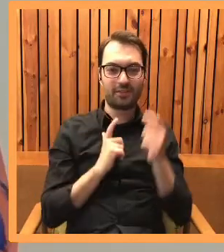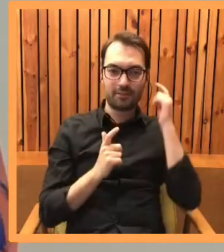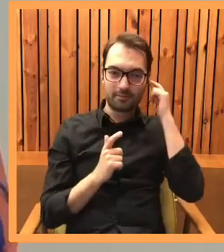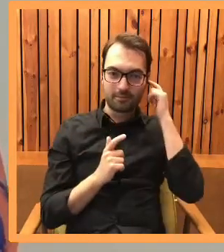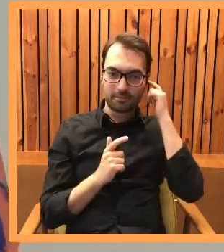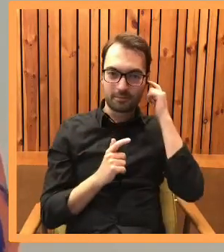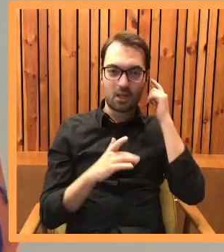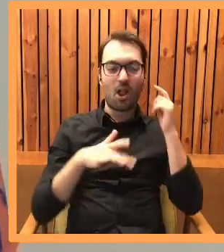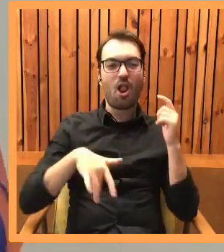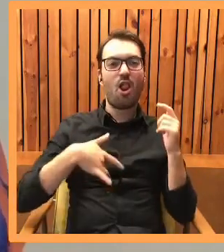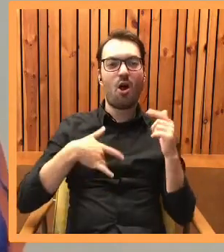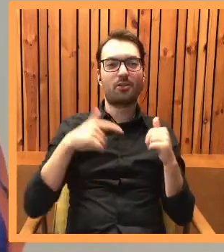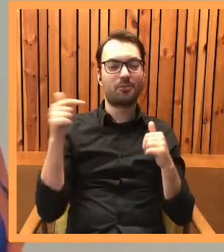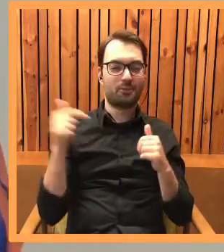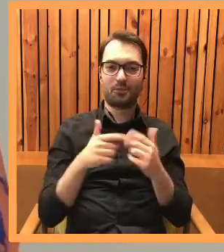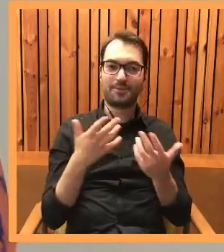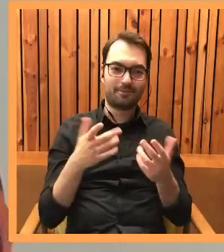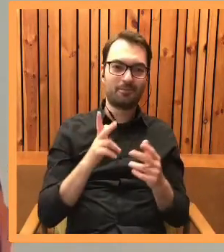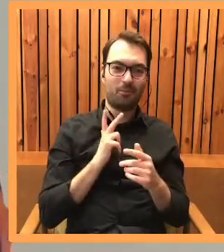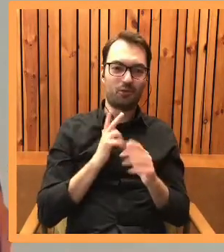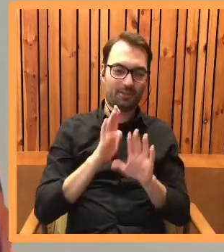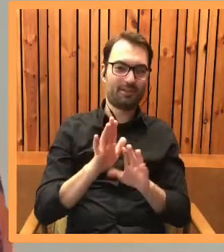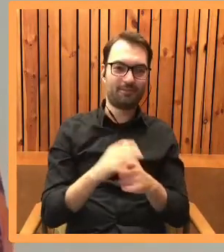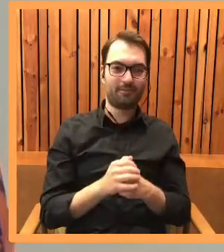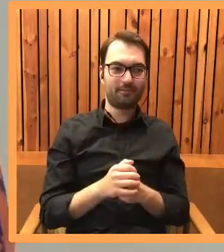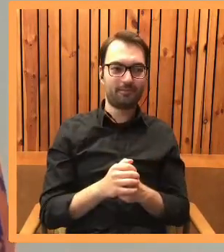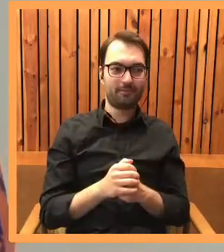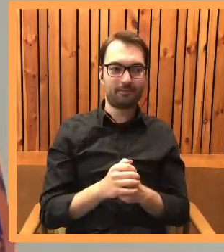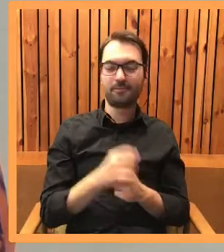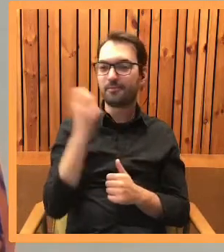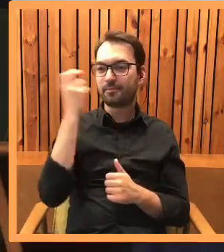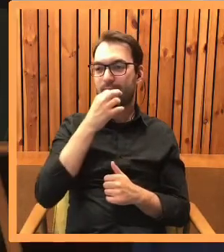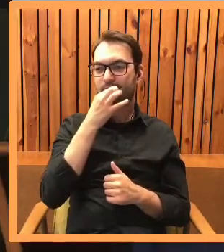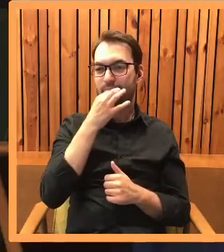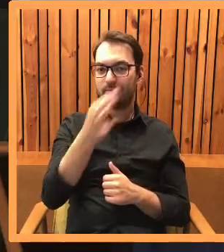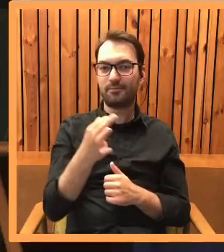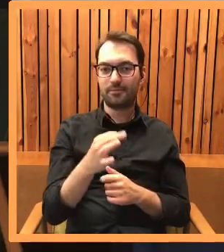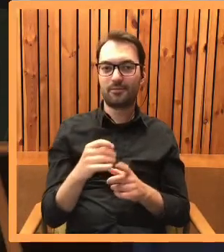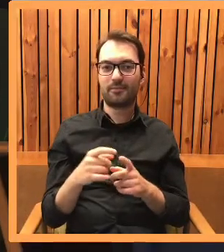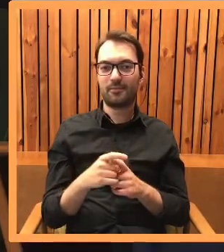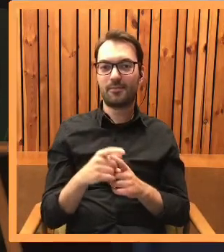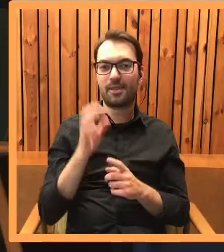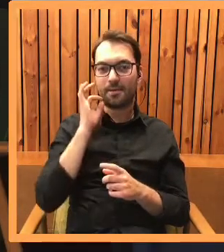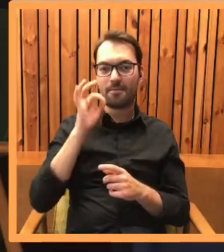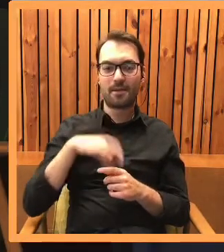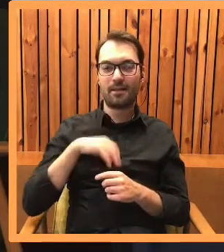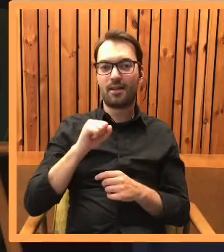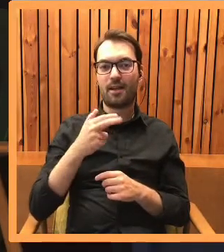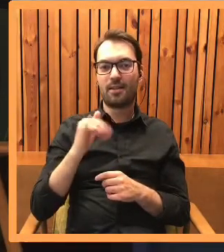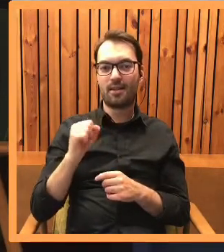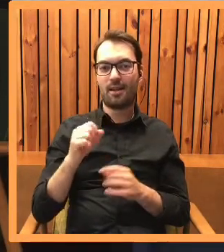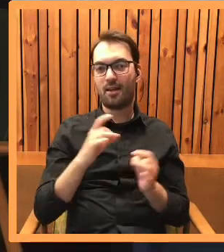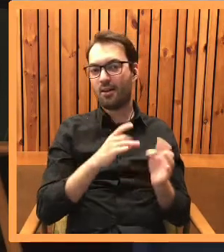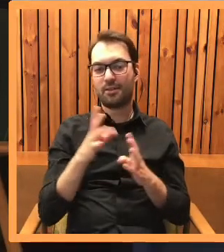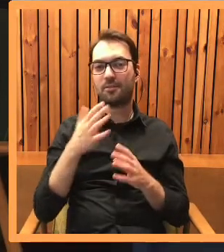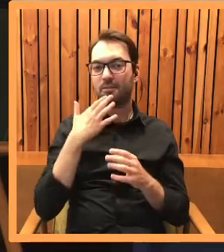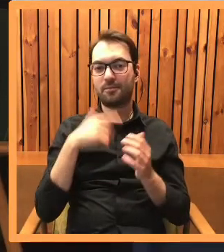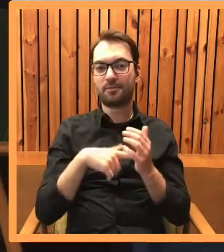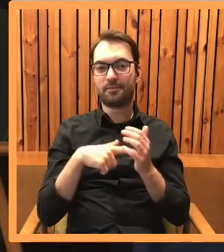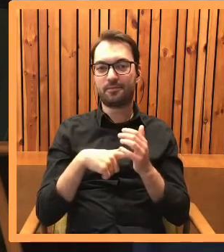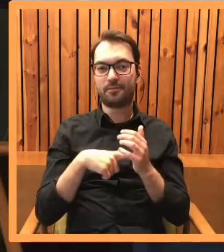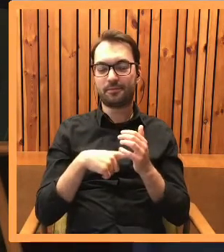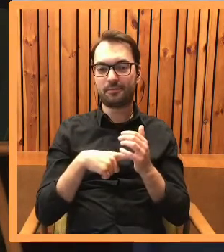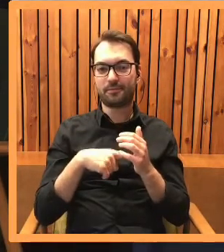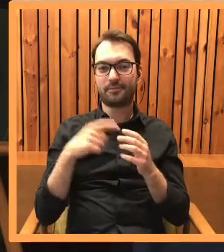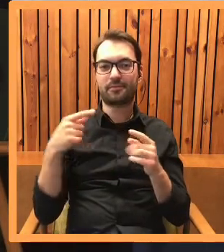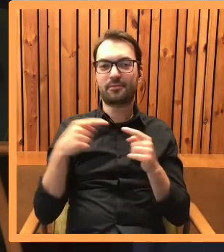lord będzie musiał chwilę odpocząć. Kasia, bardzo ciekawe pytanie, które też mnie nurtuje od Pani Ani. Od razu Pani Ania mówi, że to jest spoiler